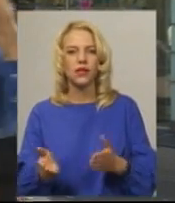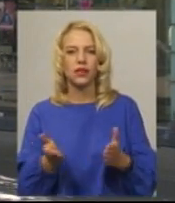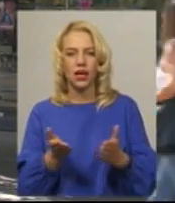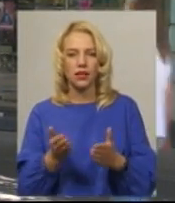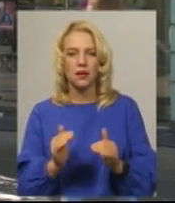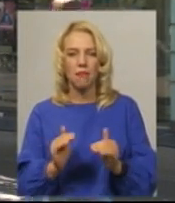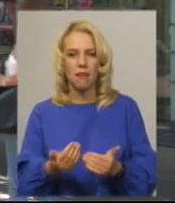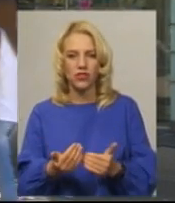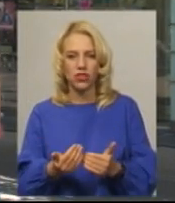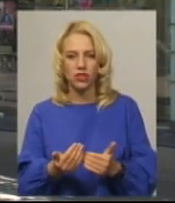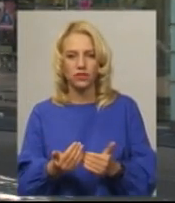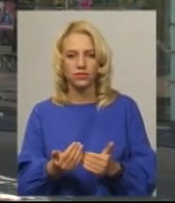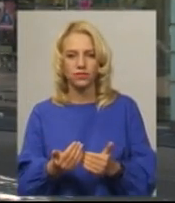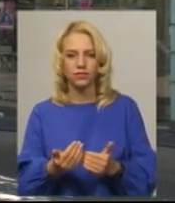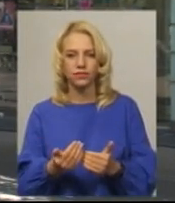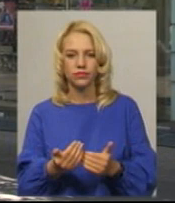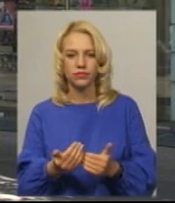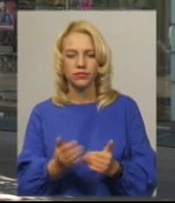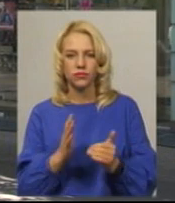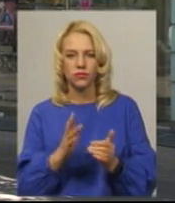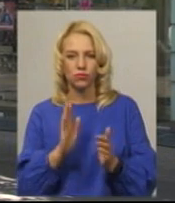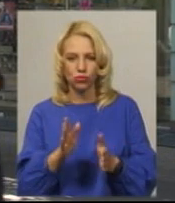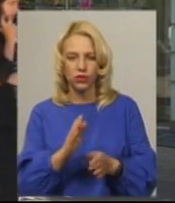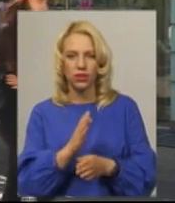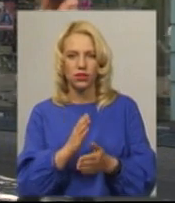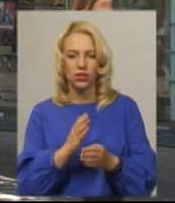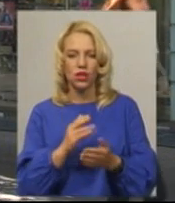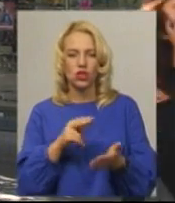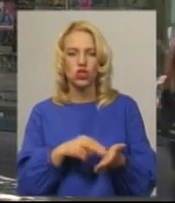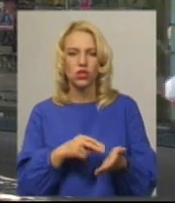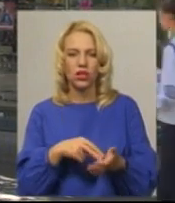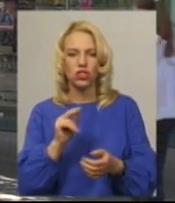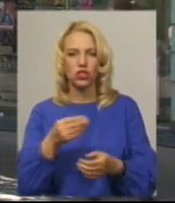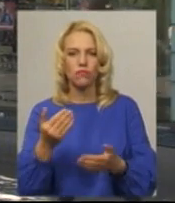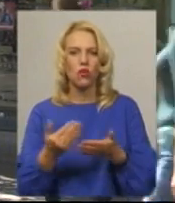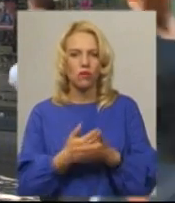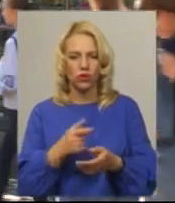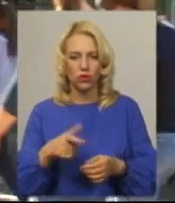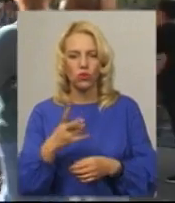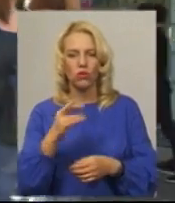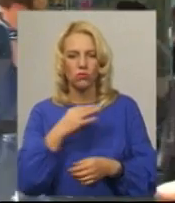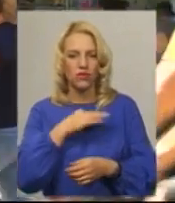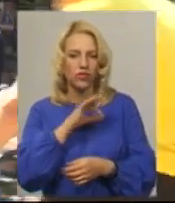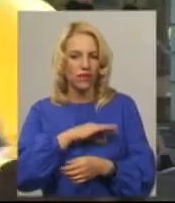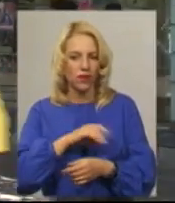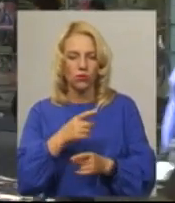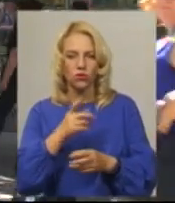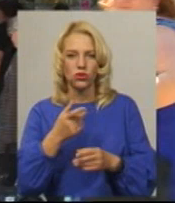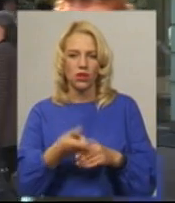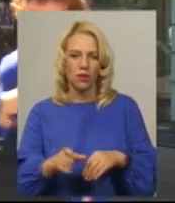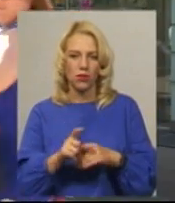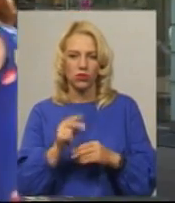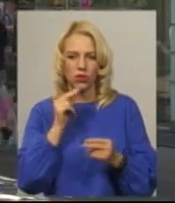менше стоятиме, ніж нове будівництво. Але ми його вживаємо, тому що він набагато